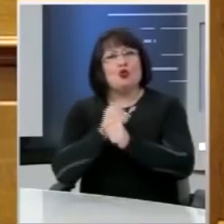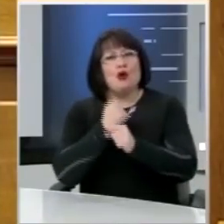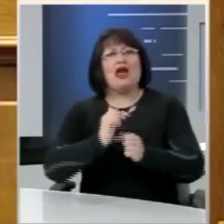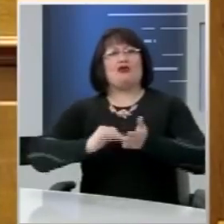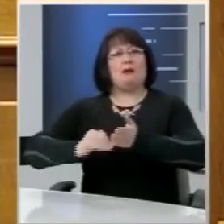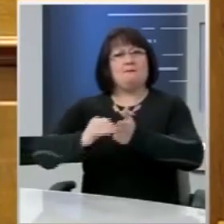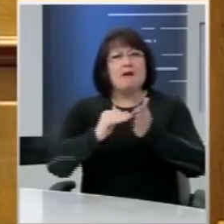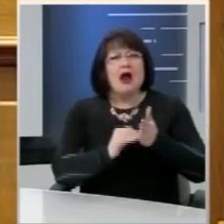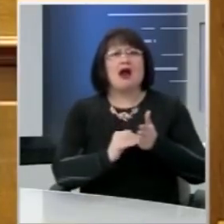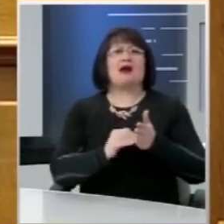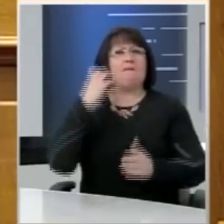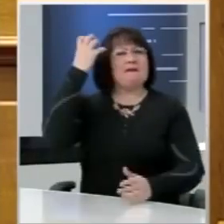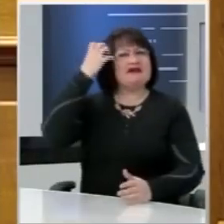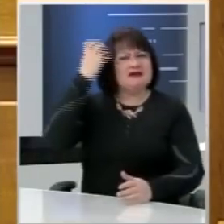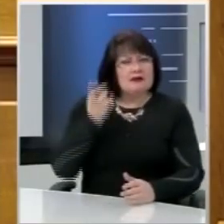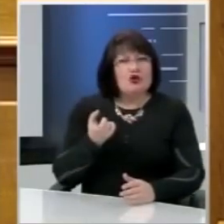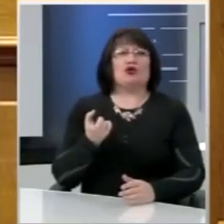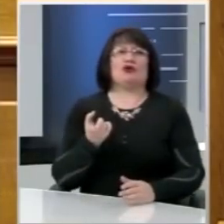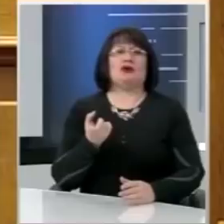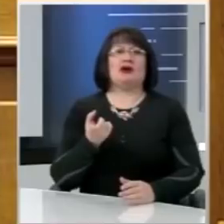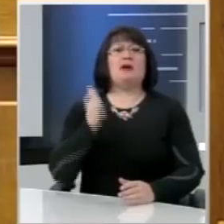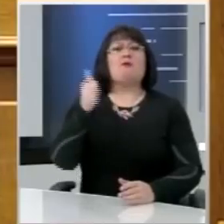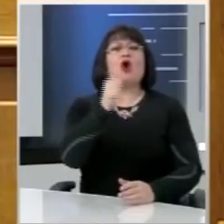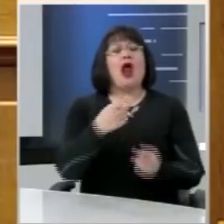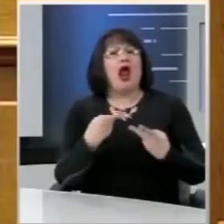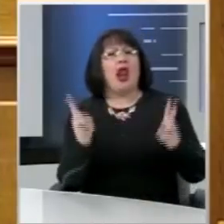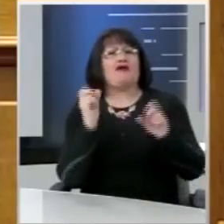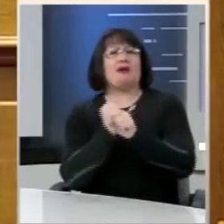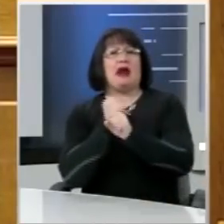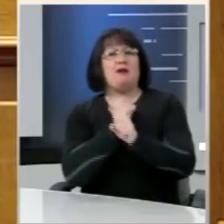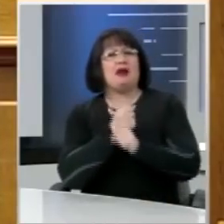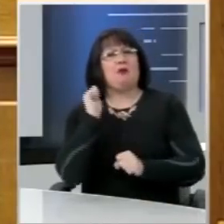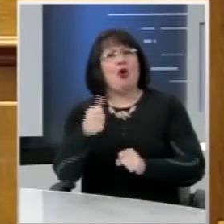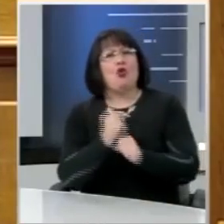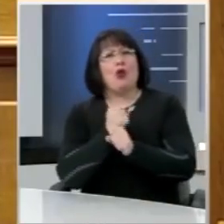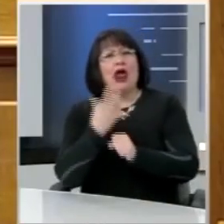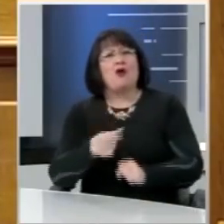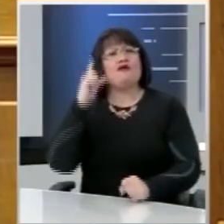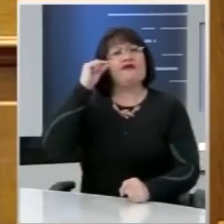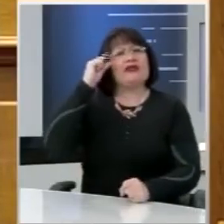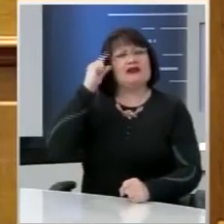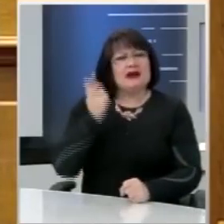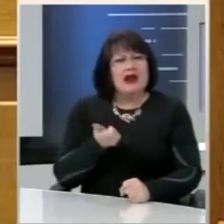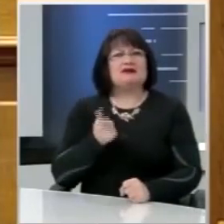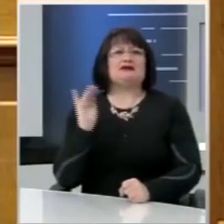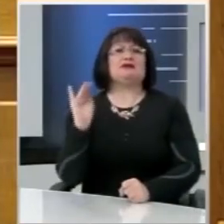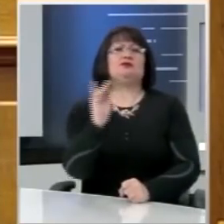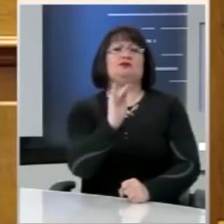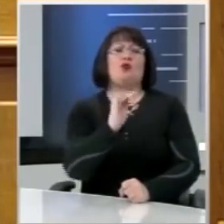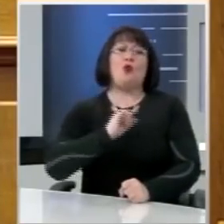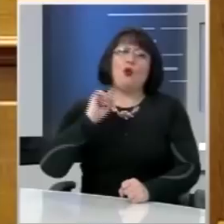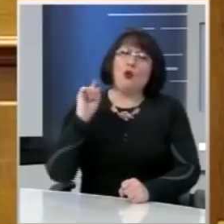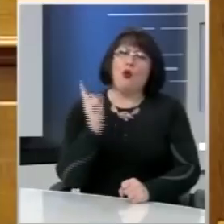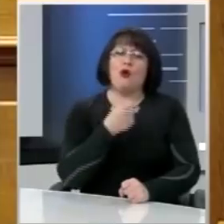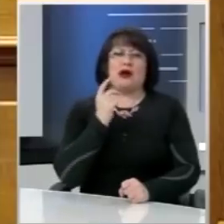υπαλλήλους, στους επιστήμονες, στους αυτοαπασχολούμενους επαγγελματίες, στους φοιτητές, δηλαδή όλους και